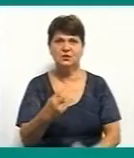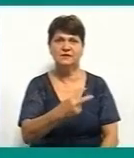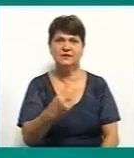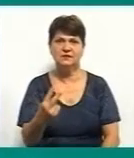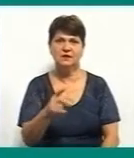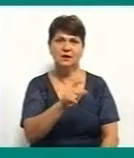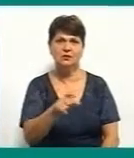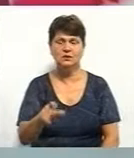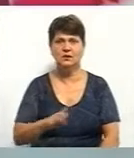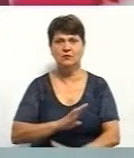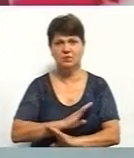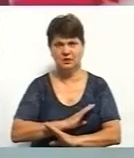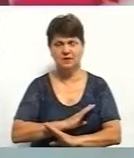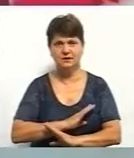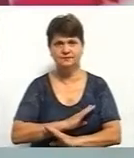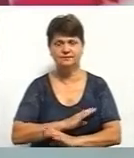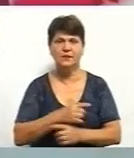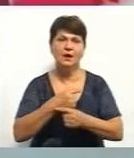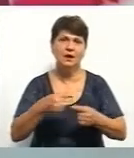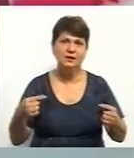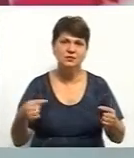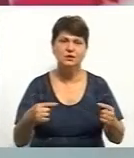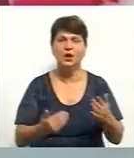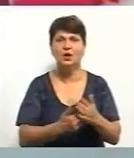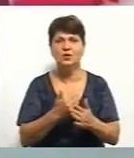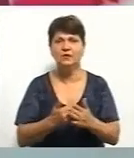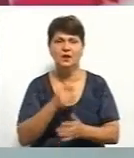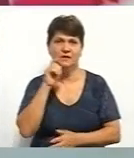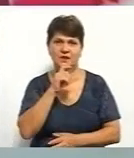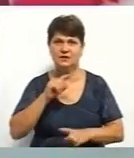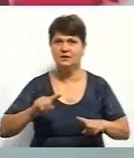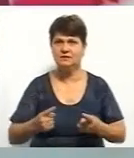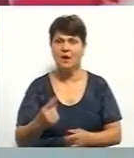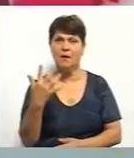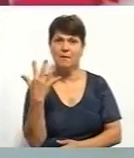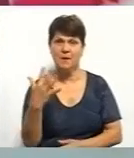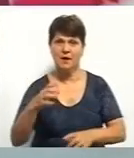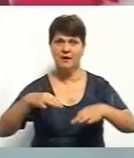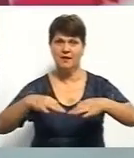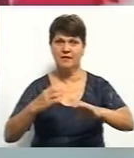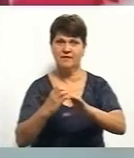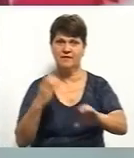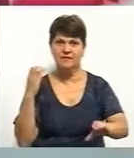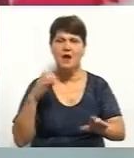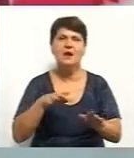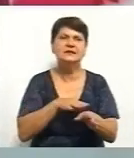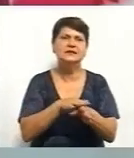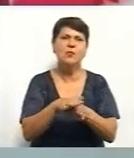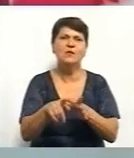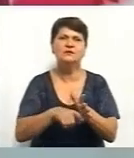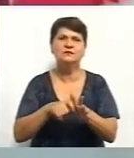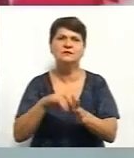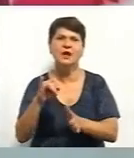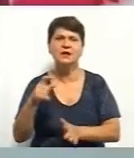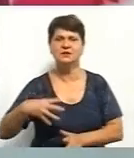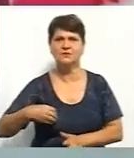померли. І до інших новин. На Вінниччині затримали 5 вантажівок, заповнених сміттям з Львівщини. Його